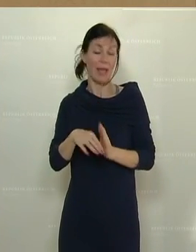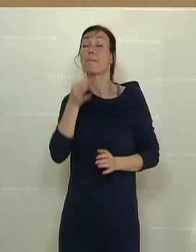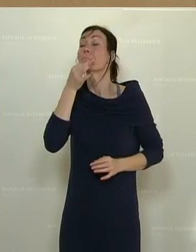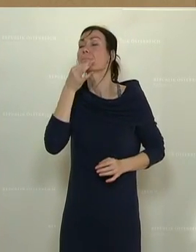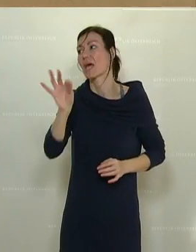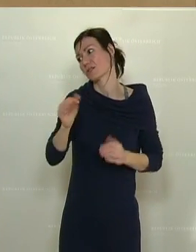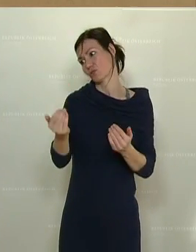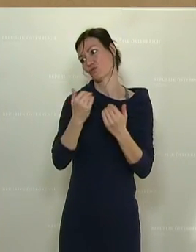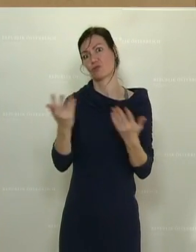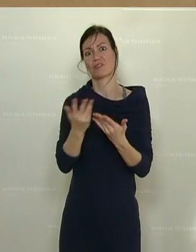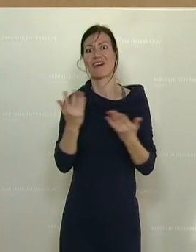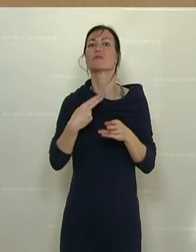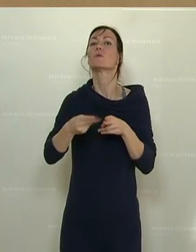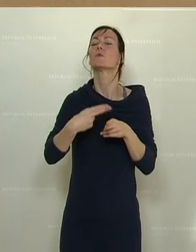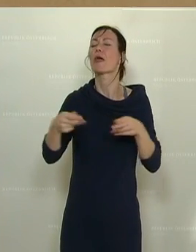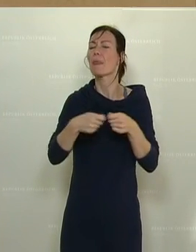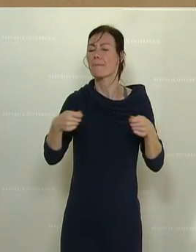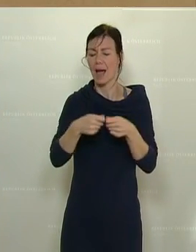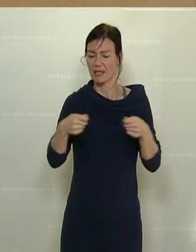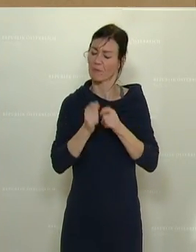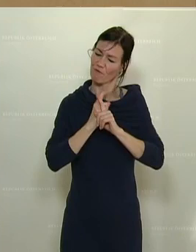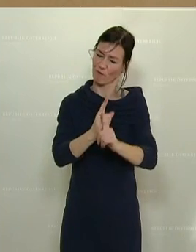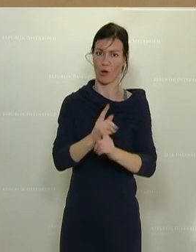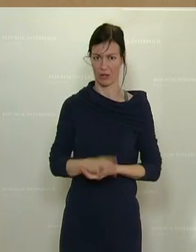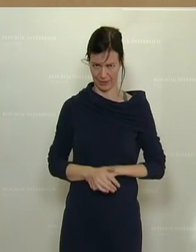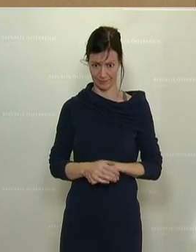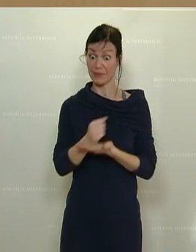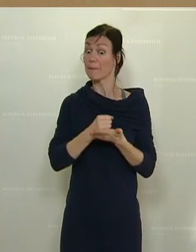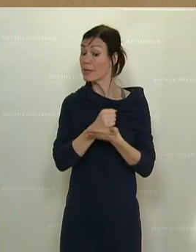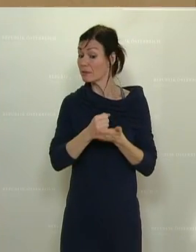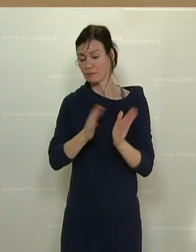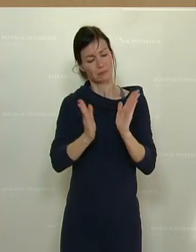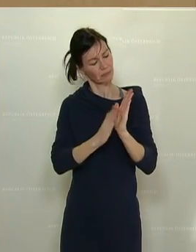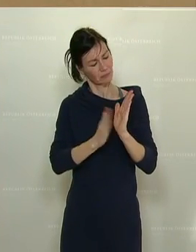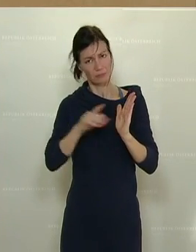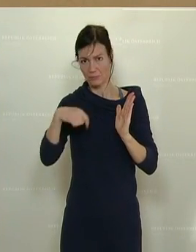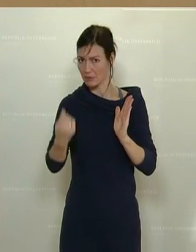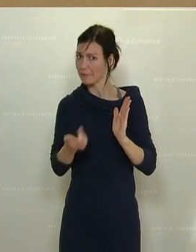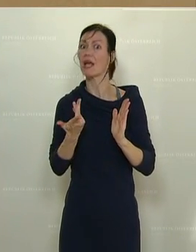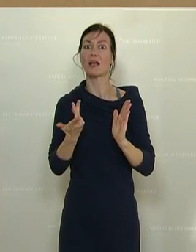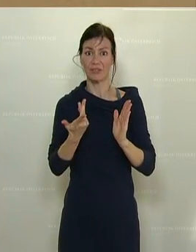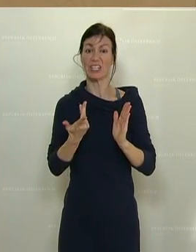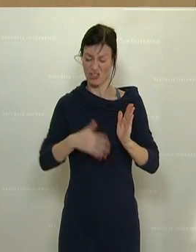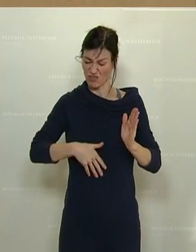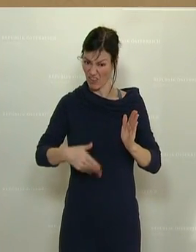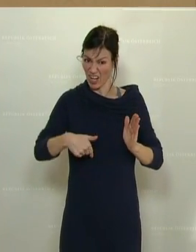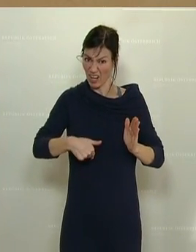von Hygienemaßnahmen. Es ist medizinisch belegt, dass für Schwangere im Umgang mit dem Coronavirus